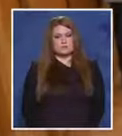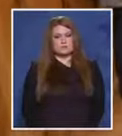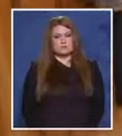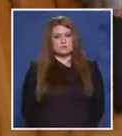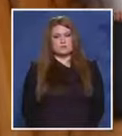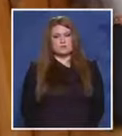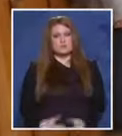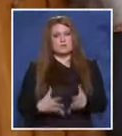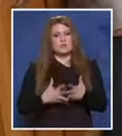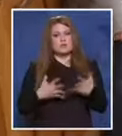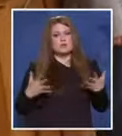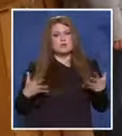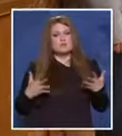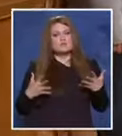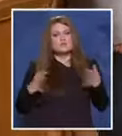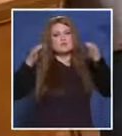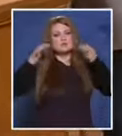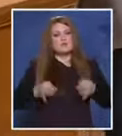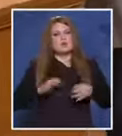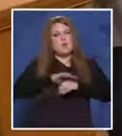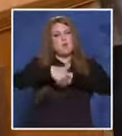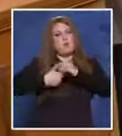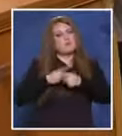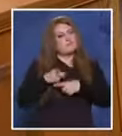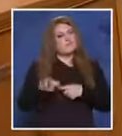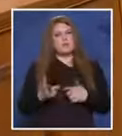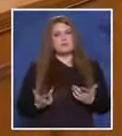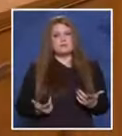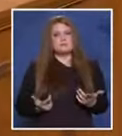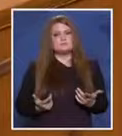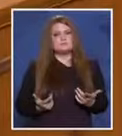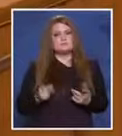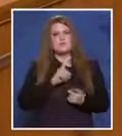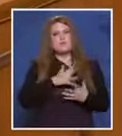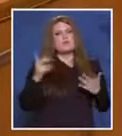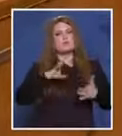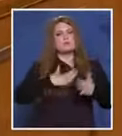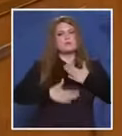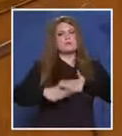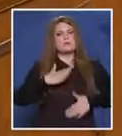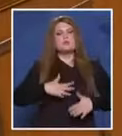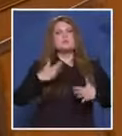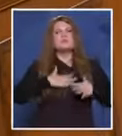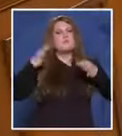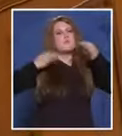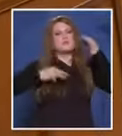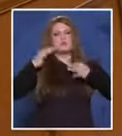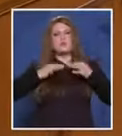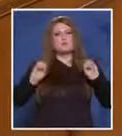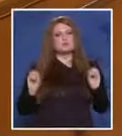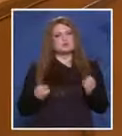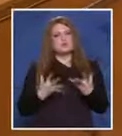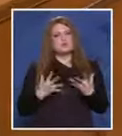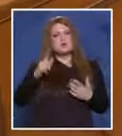Много сериозно обвинение и наистина много е неприятно да има подобни събития.